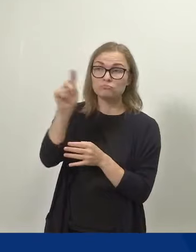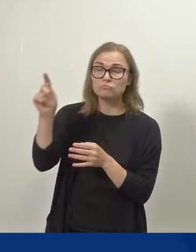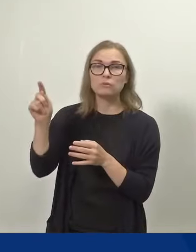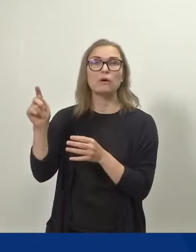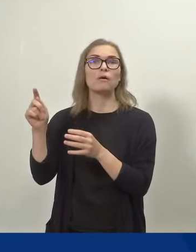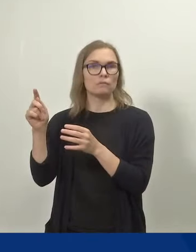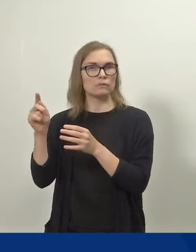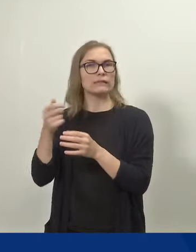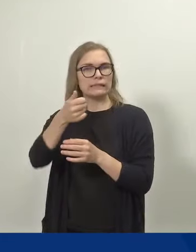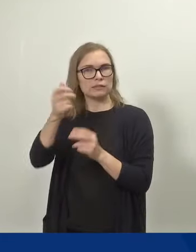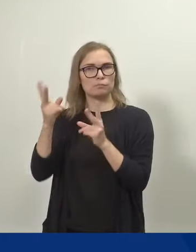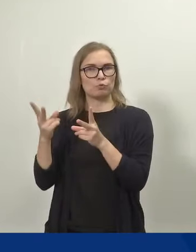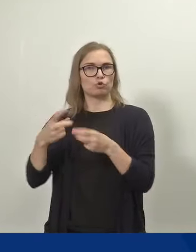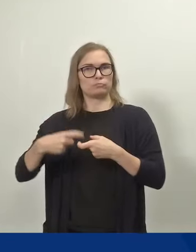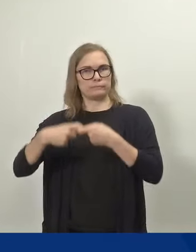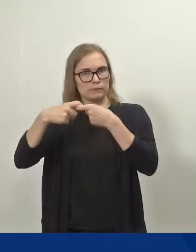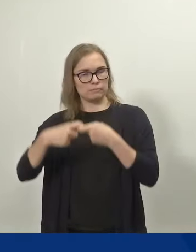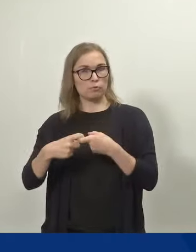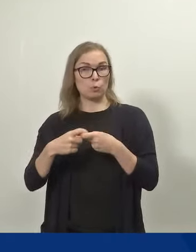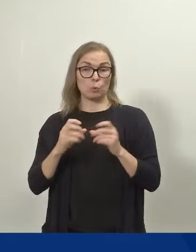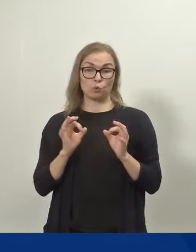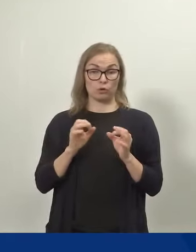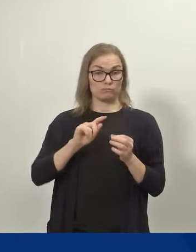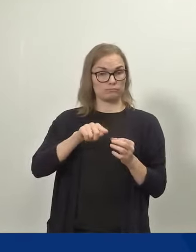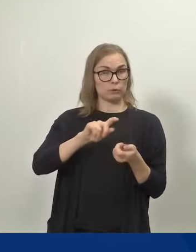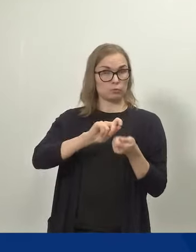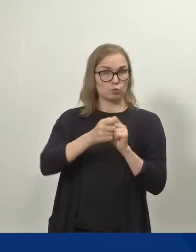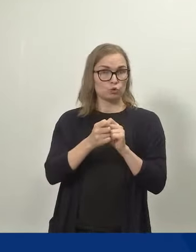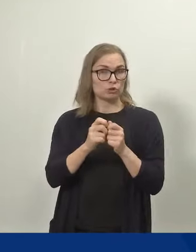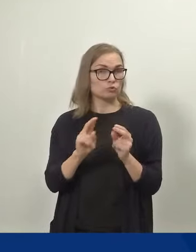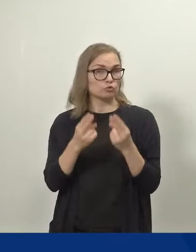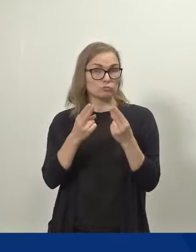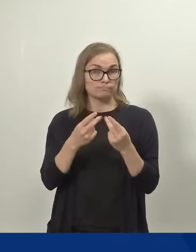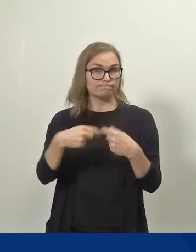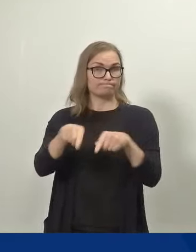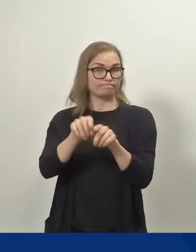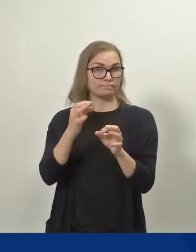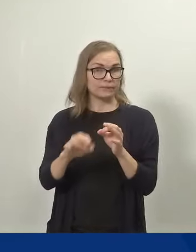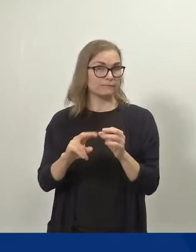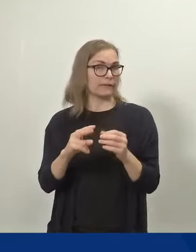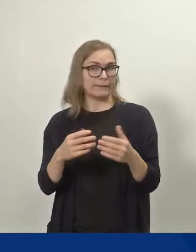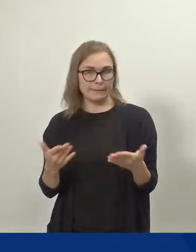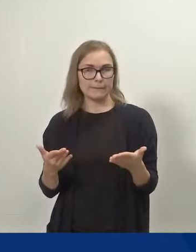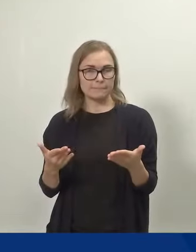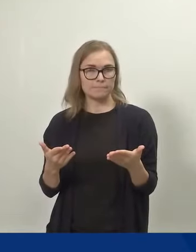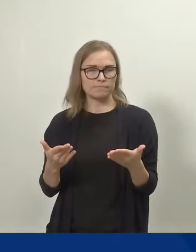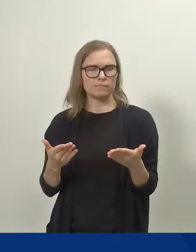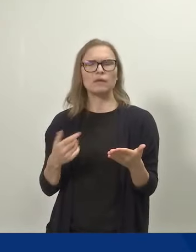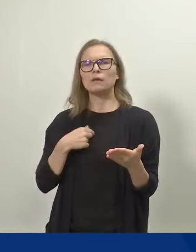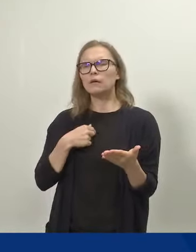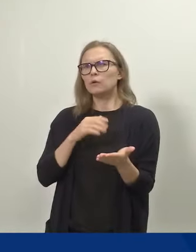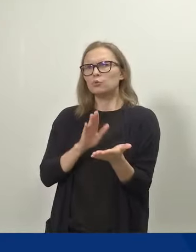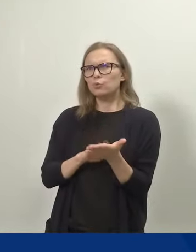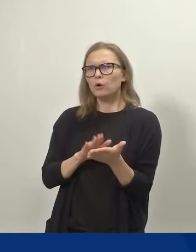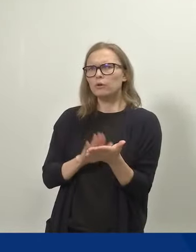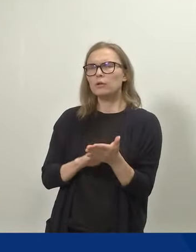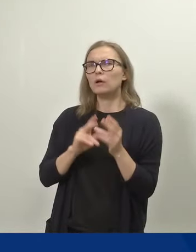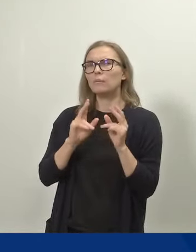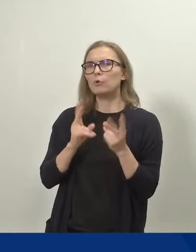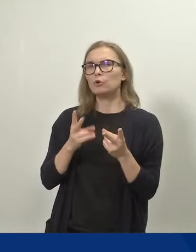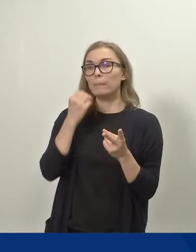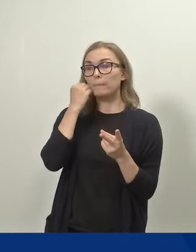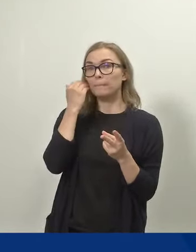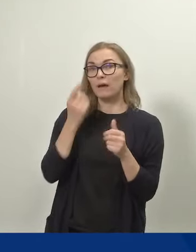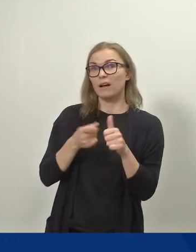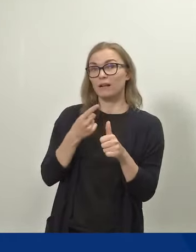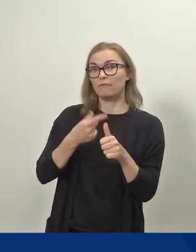uudistus onnistuu tavoitteissaan. Tähän uudistuksen kannattaa valmistautua myös alkavissa